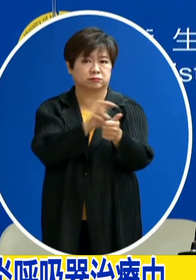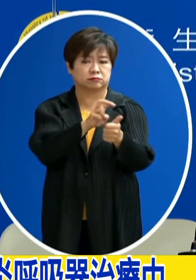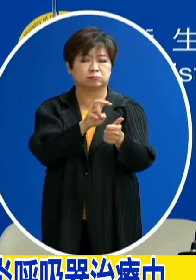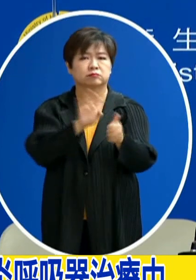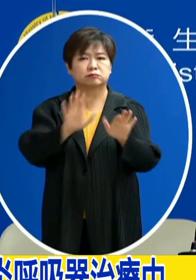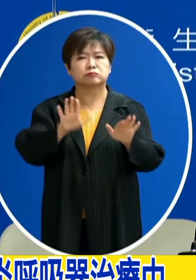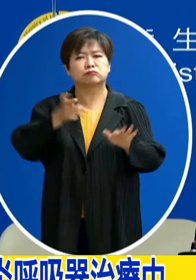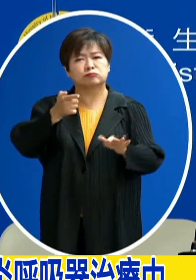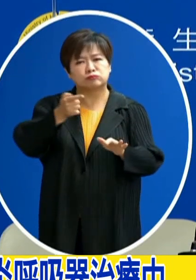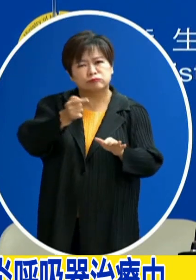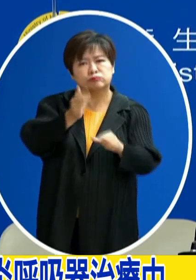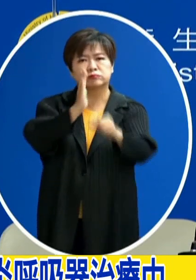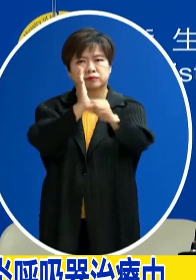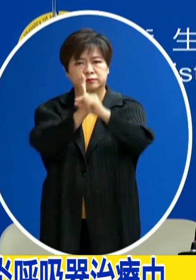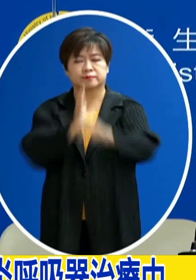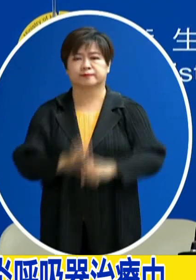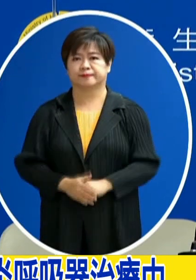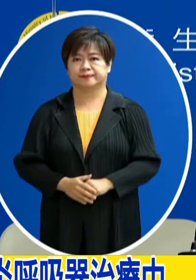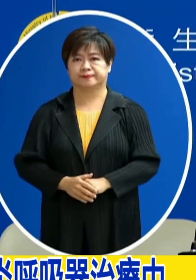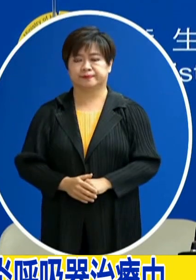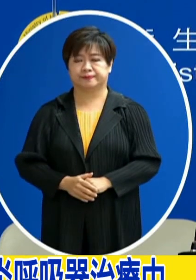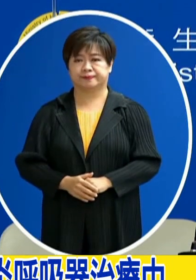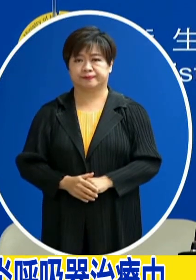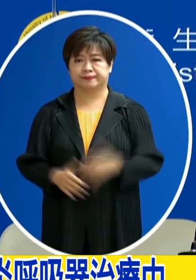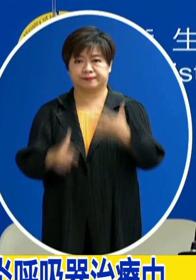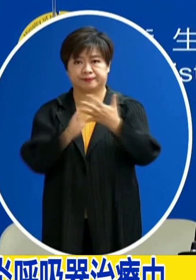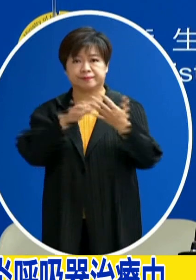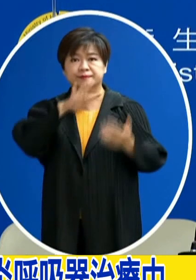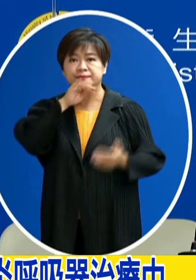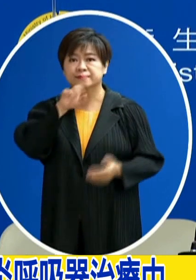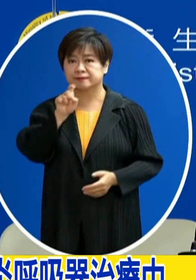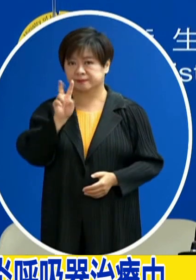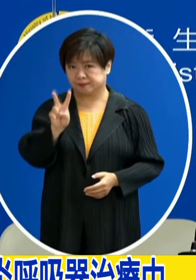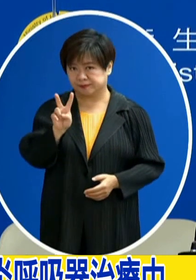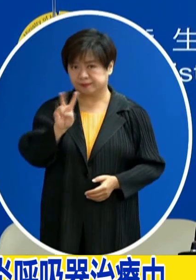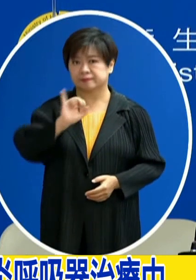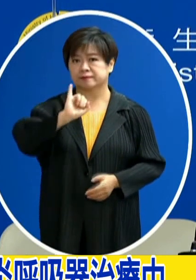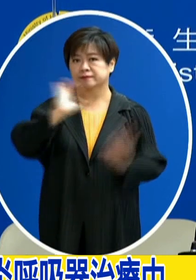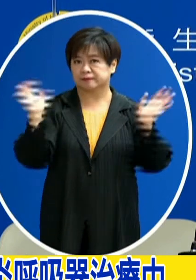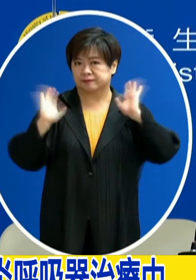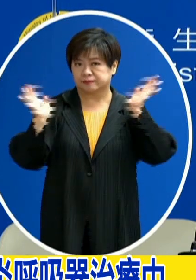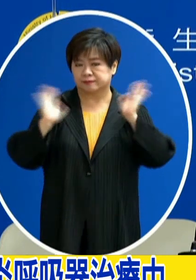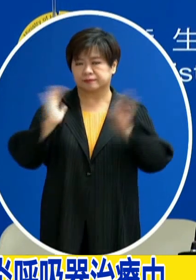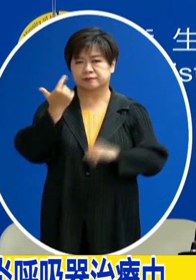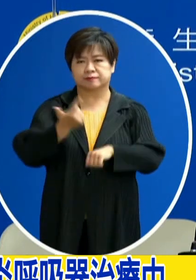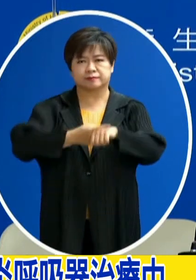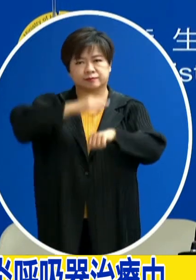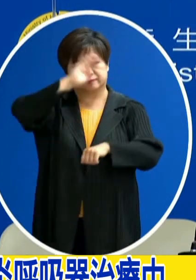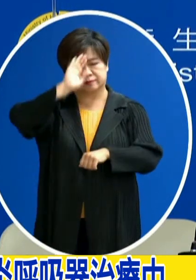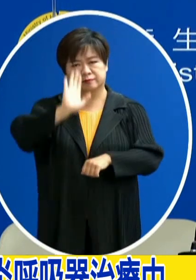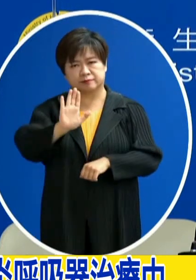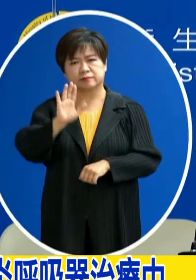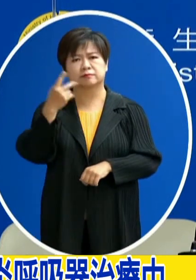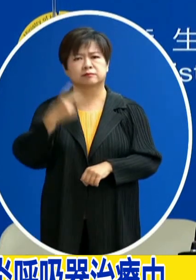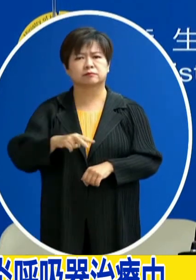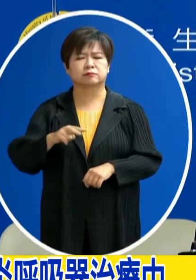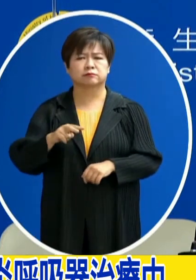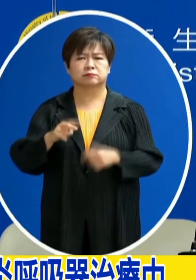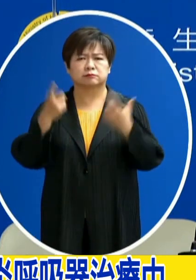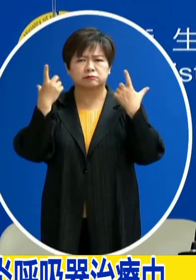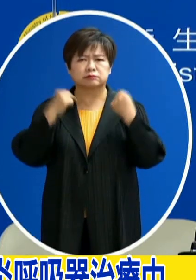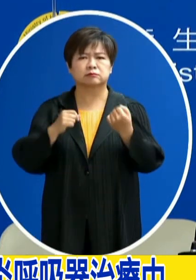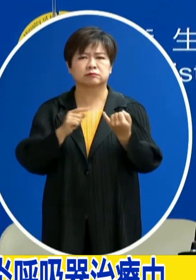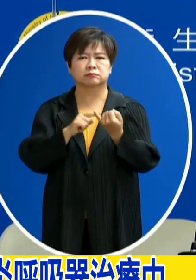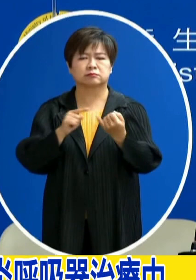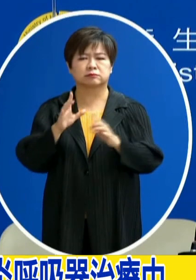比較穩定了那最後一位是12歲的女童 她本身是有慢性病史 她有一個先天性的